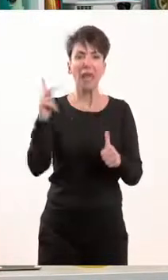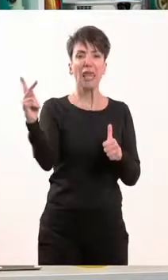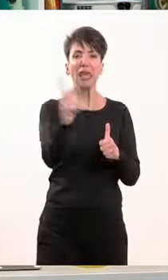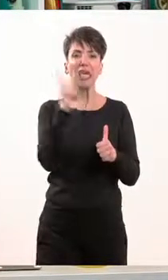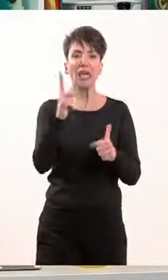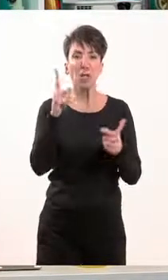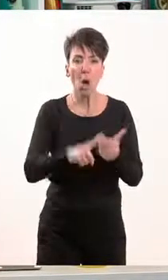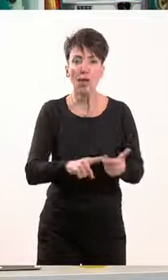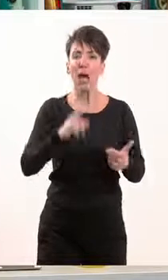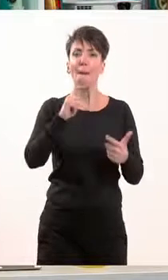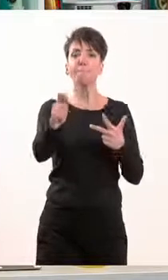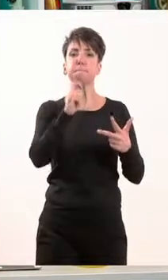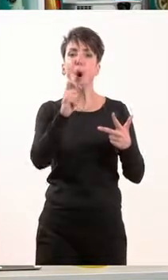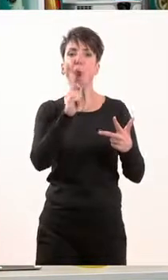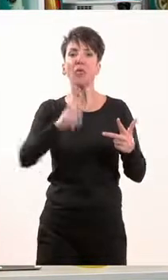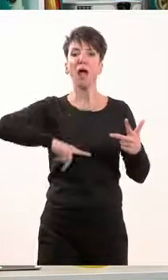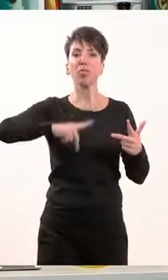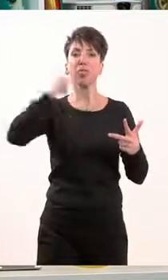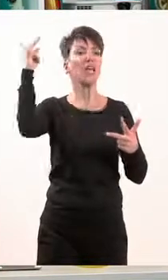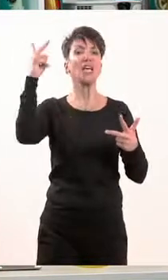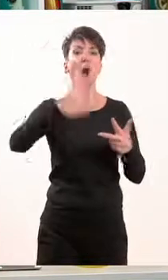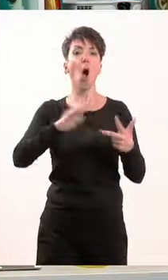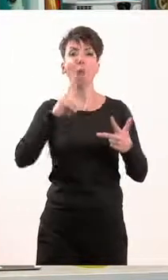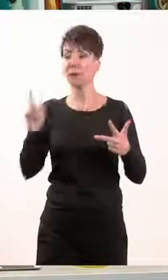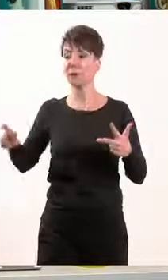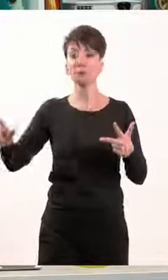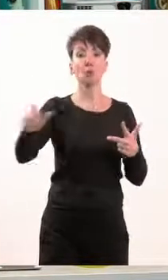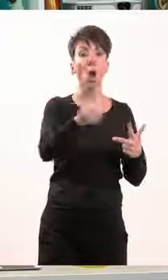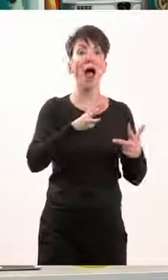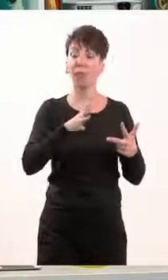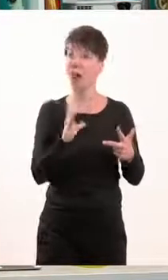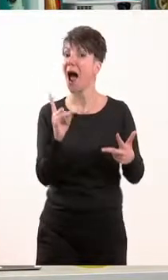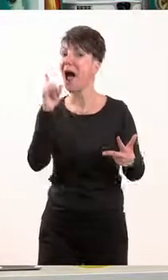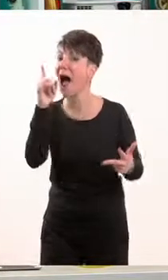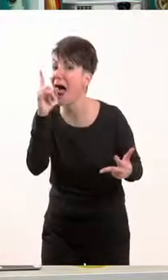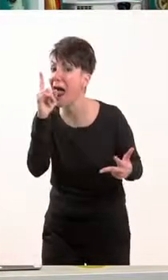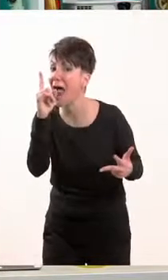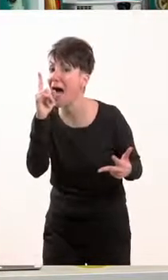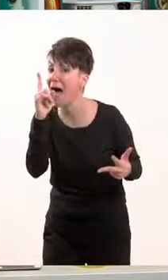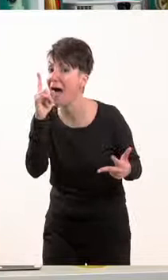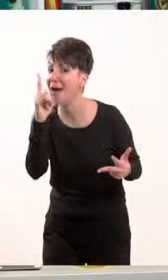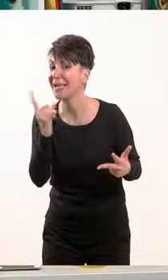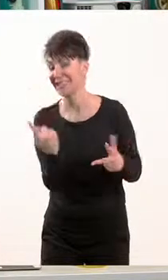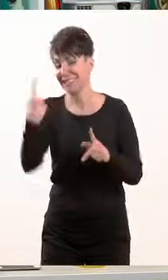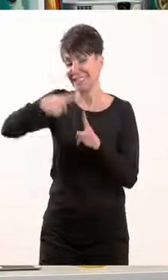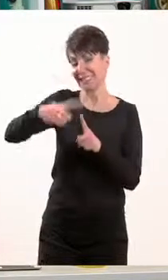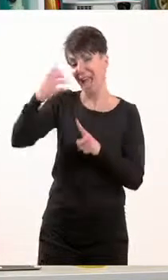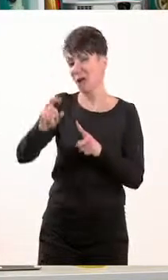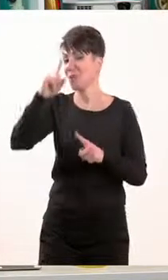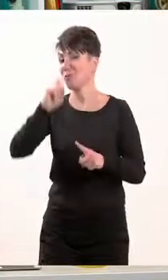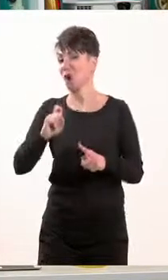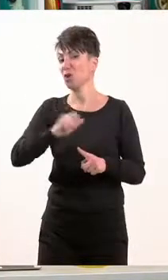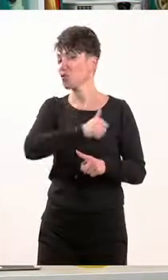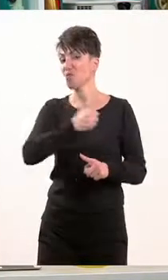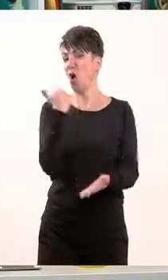τα πολιτικά δικαιώματα των πολιτών, αλλά και τις υποχρεώσεις τους. Γιατί οι πολίτες